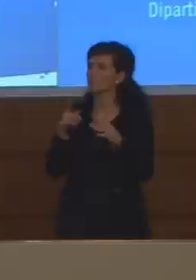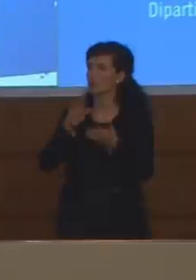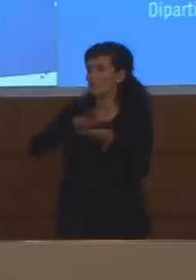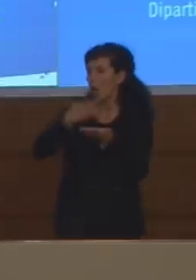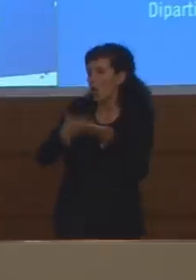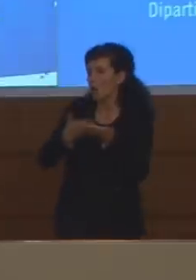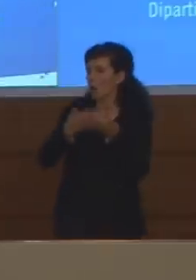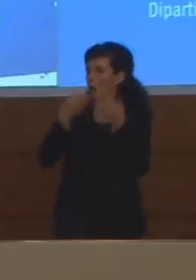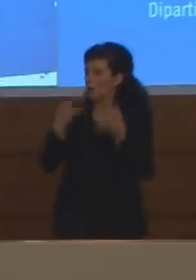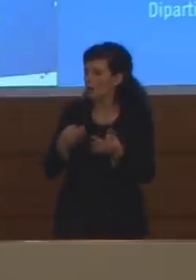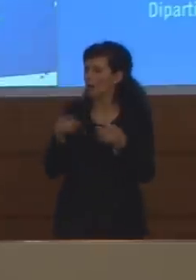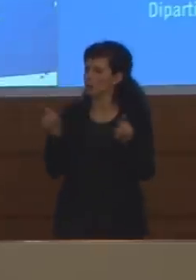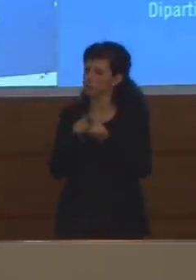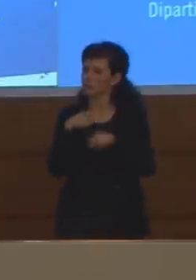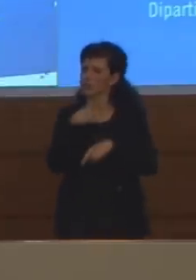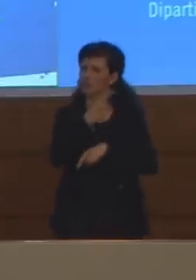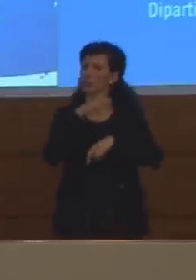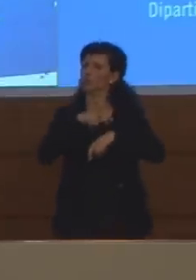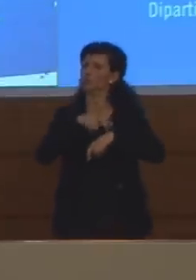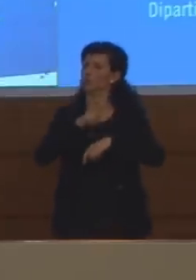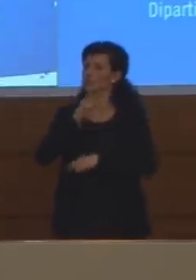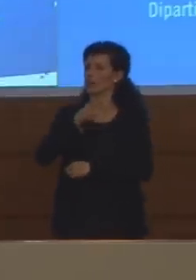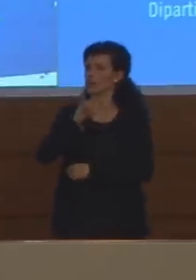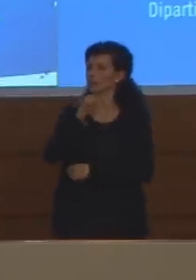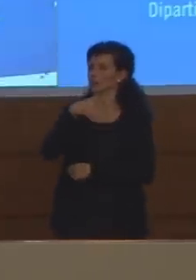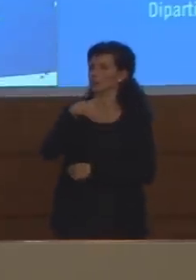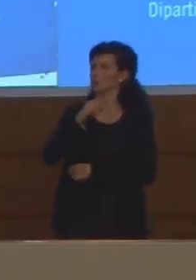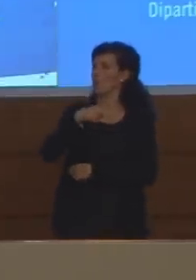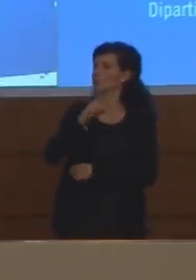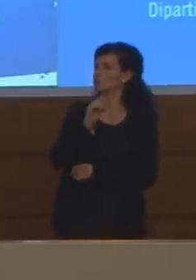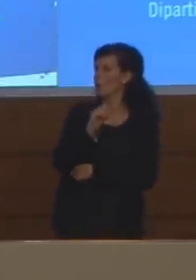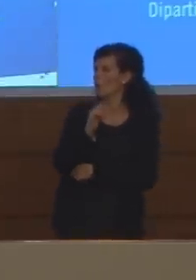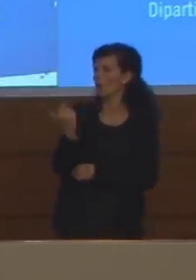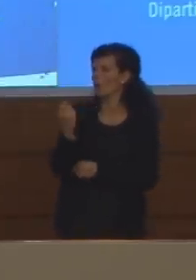sui casi di questo 8, 10, 12 giorni